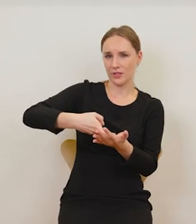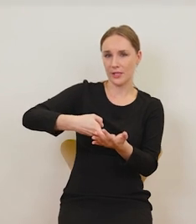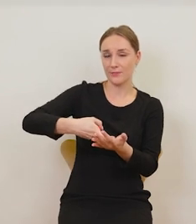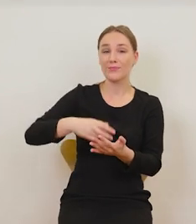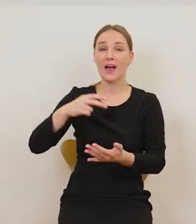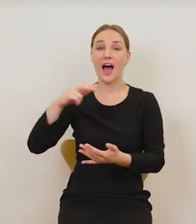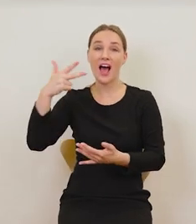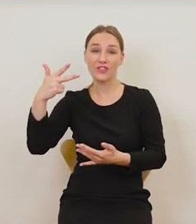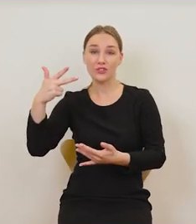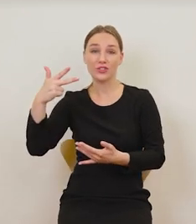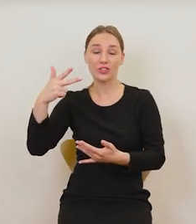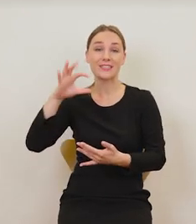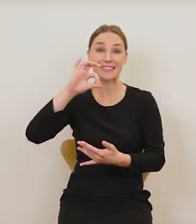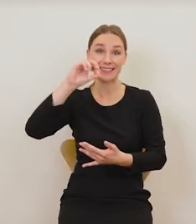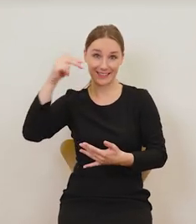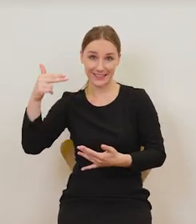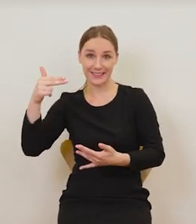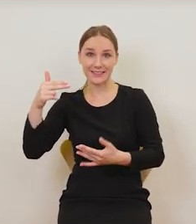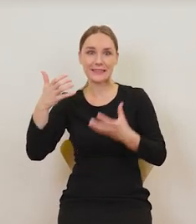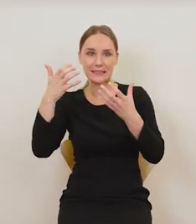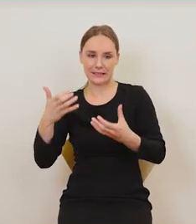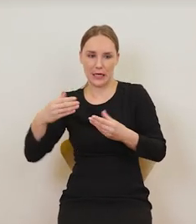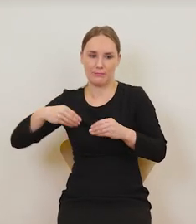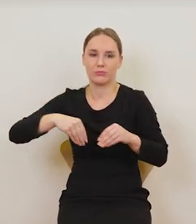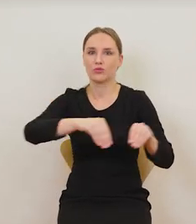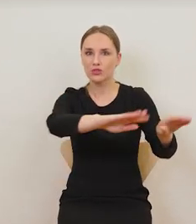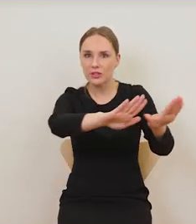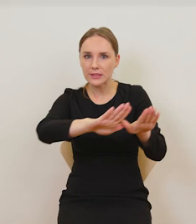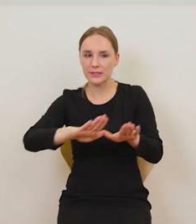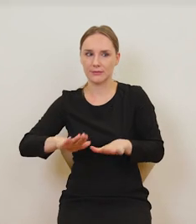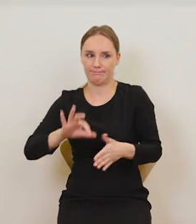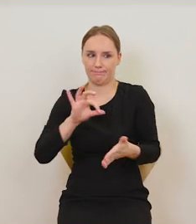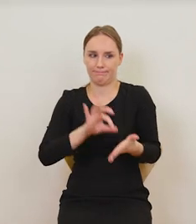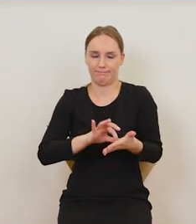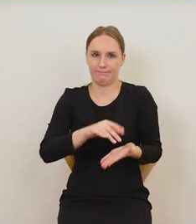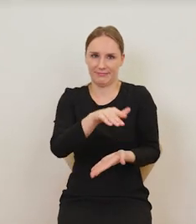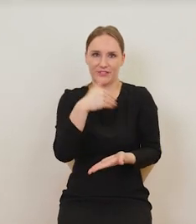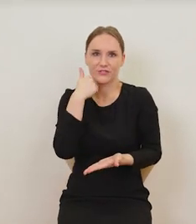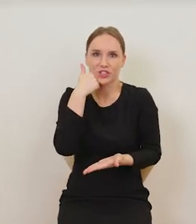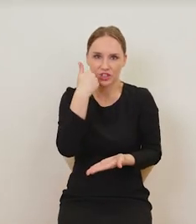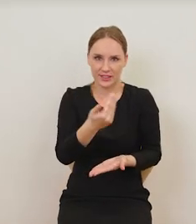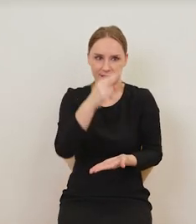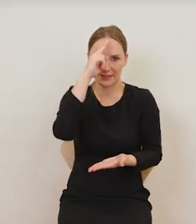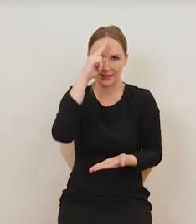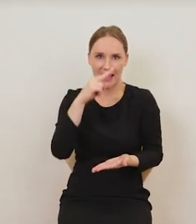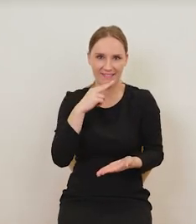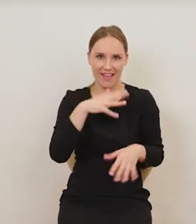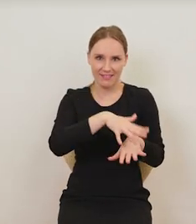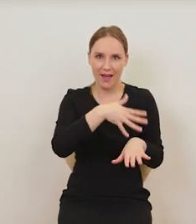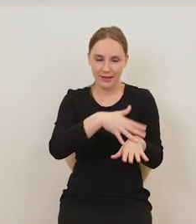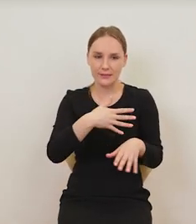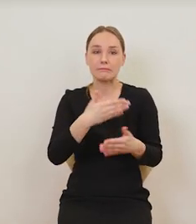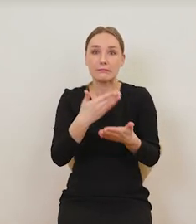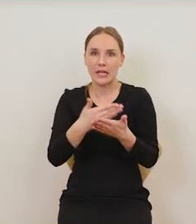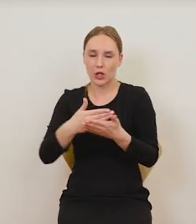jego trzej synowie chcą okryć ten wstydliwy widok nagiego ojca i